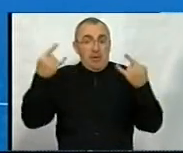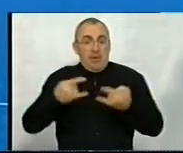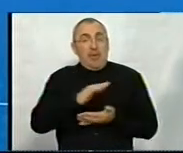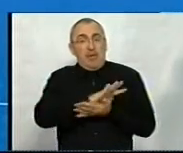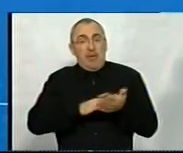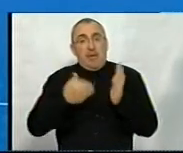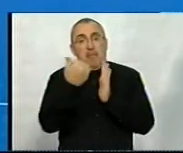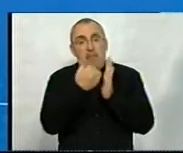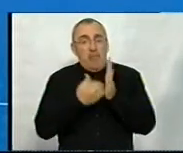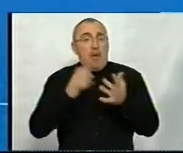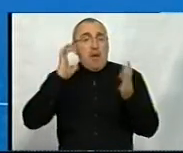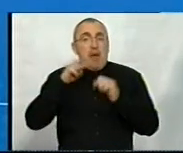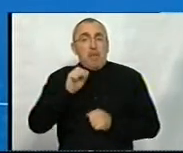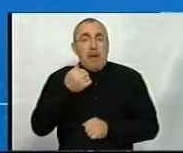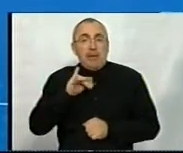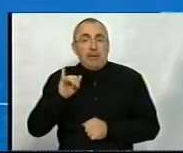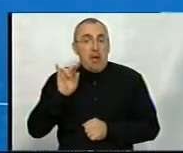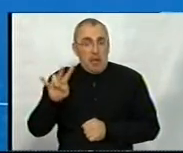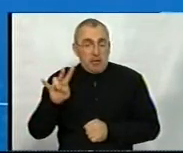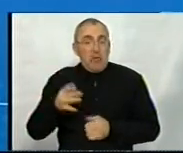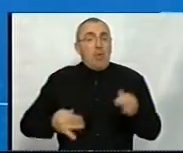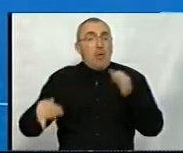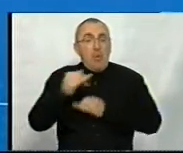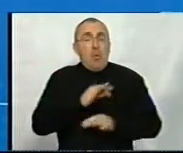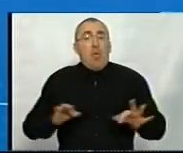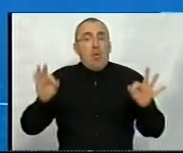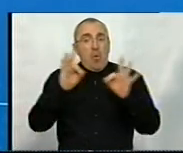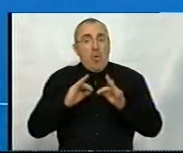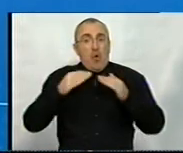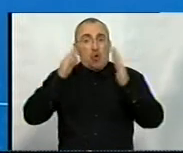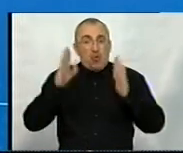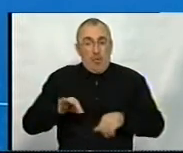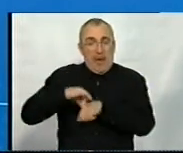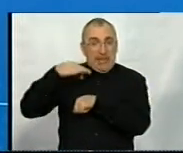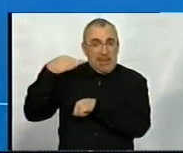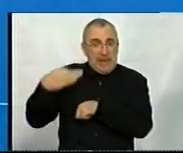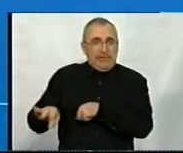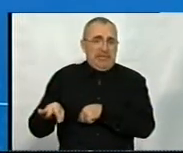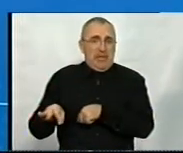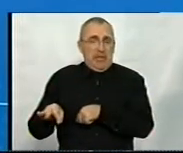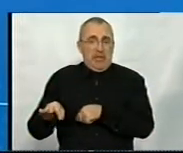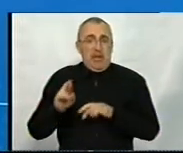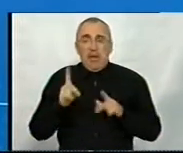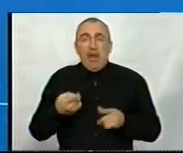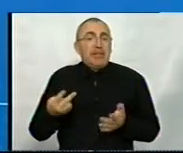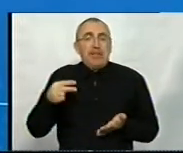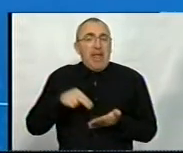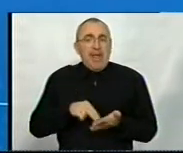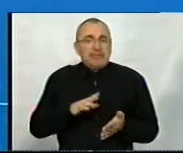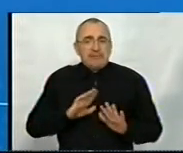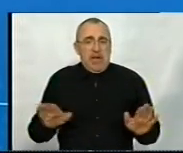триває програма «Радіо Майдан». І говоримо про домашнє насилля, як не стати